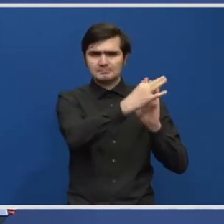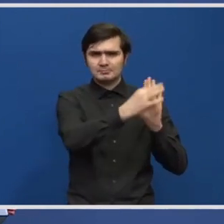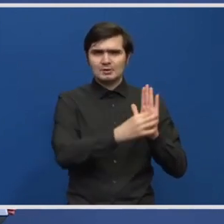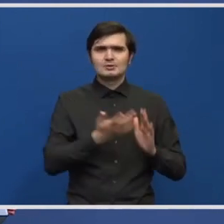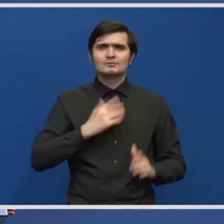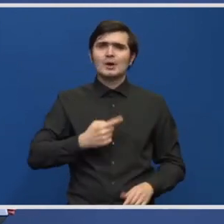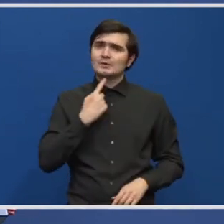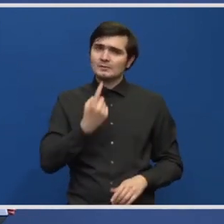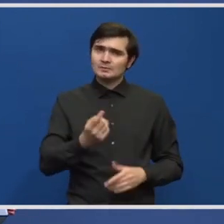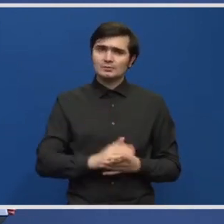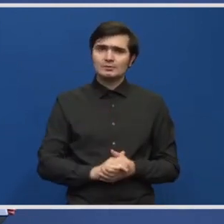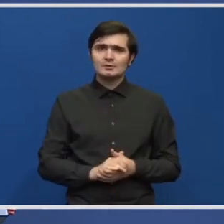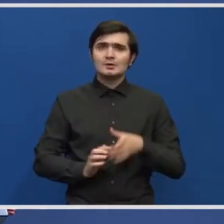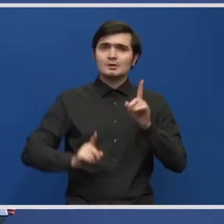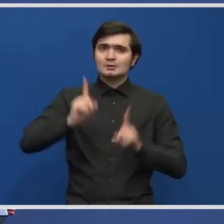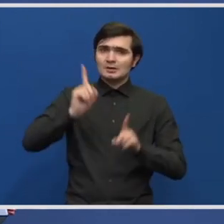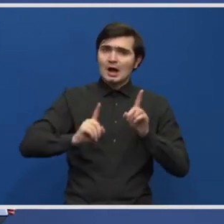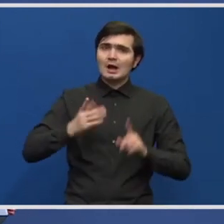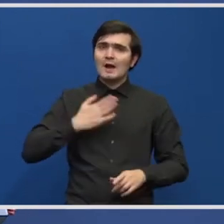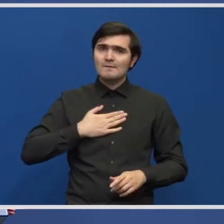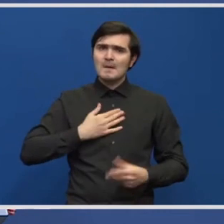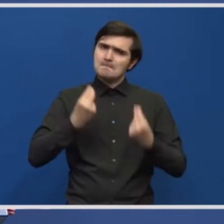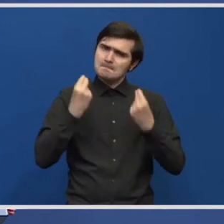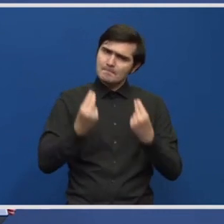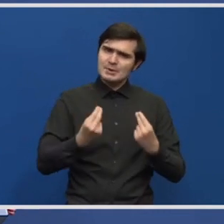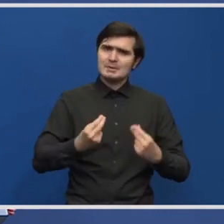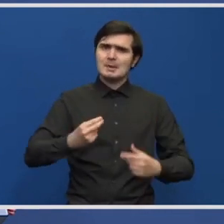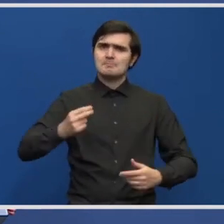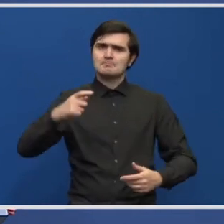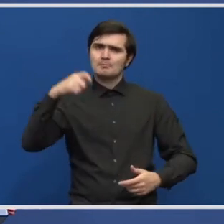de ce subliniez este că atunci când avem proiectele bine pregătite,